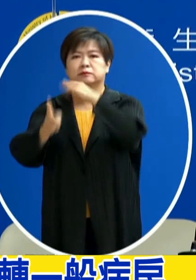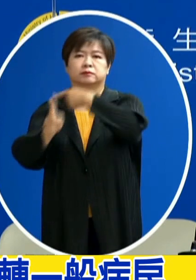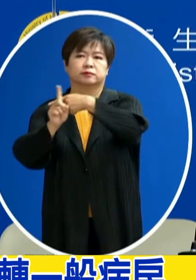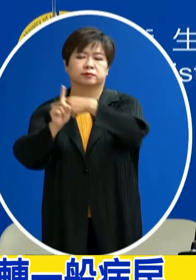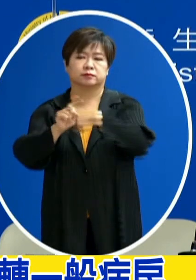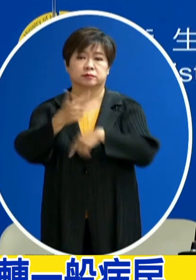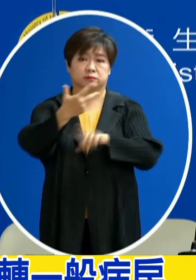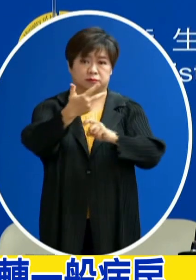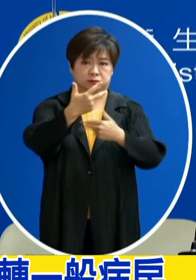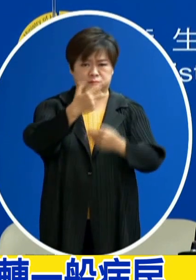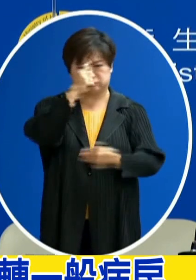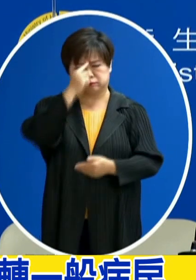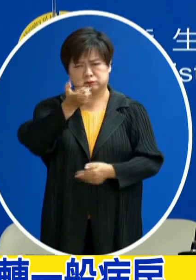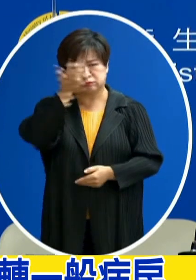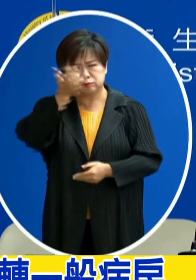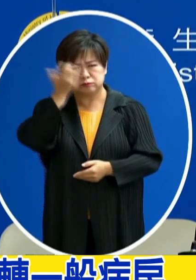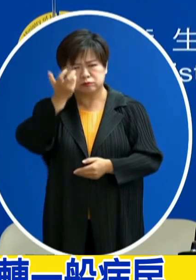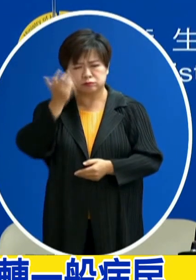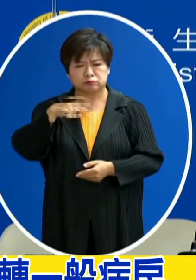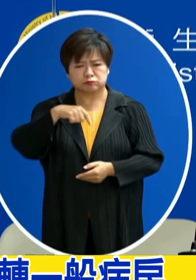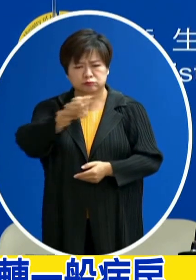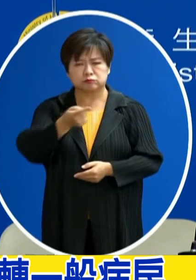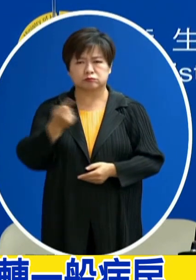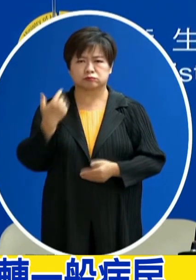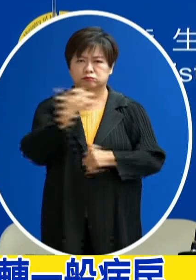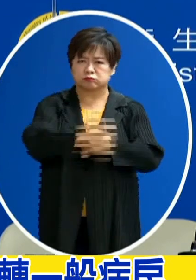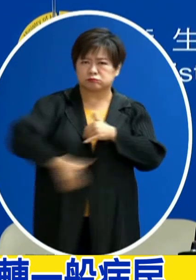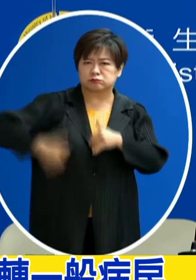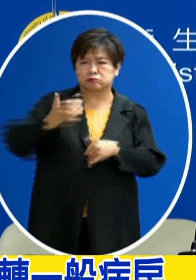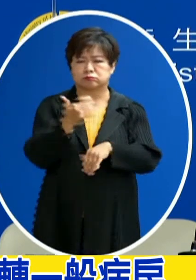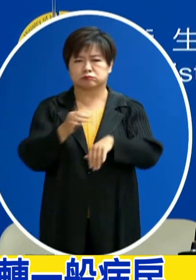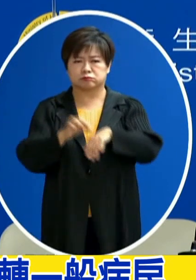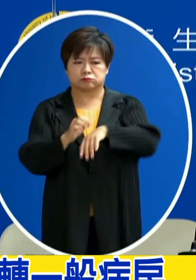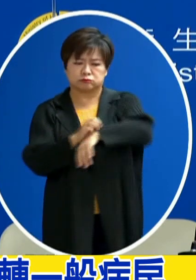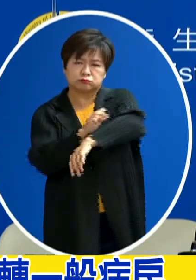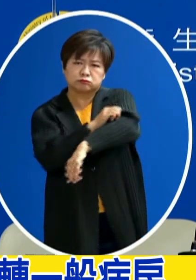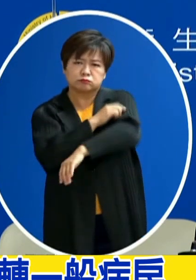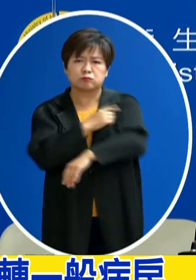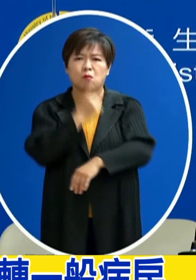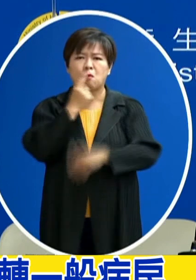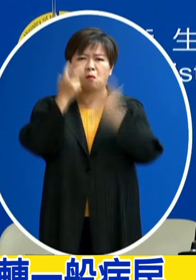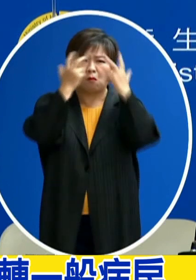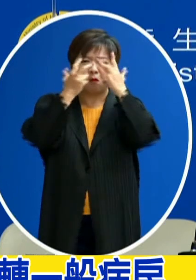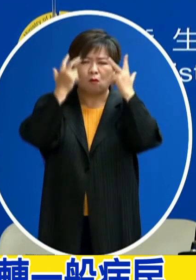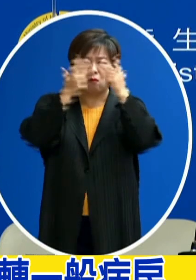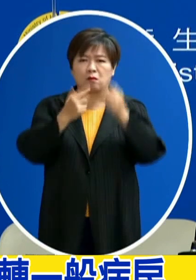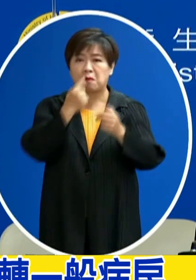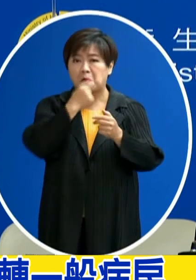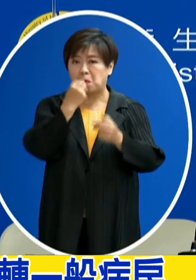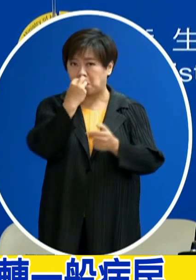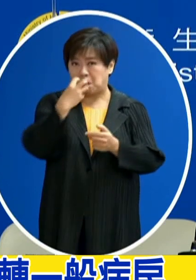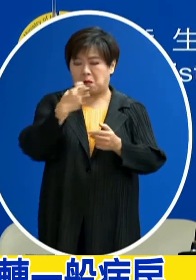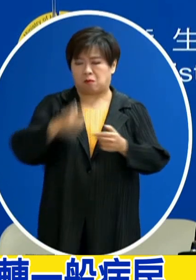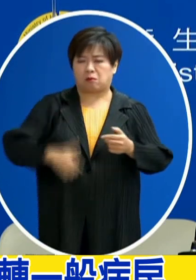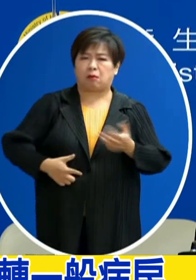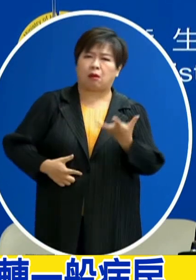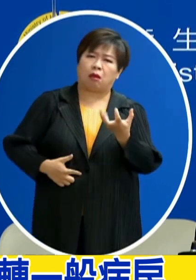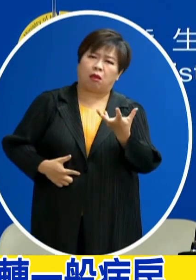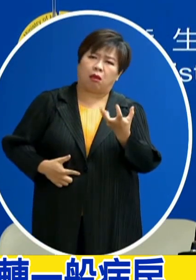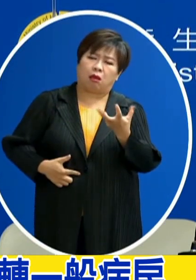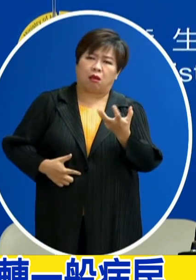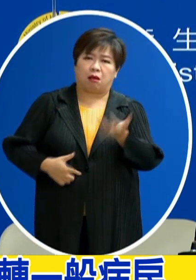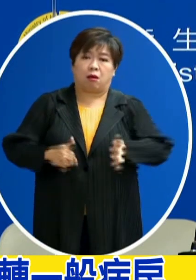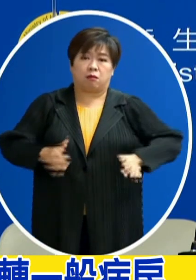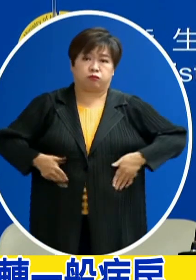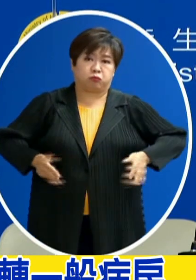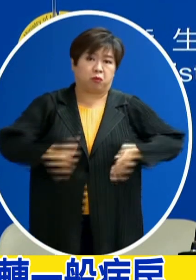月19號開始有發燒 後來也出現全身的皮疹紅眼 嘴唇腐腫腫 跟腹痛的這些症狀 帶